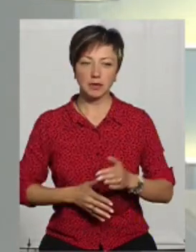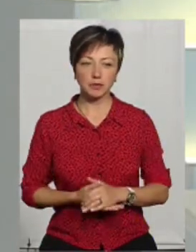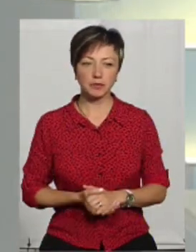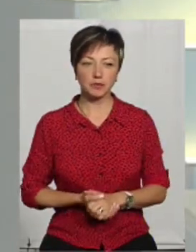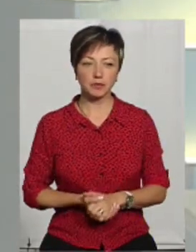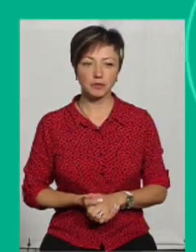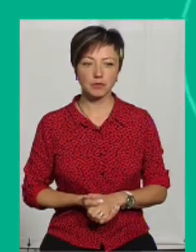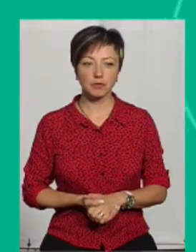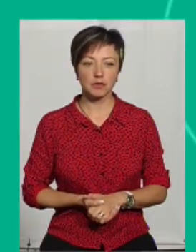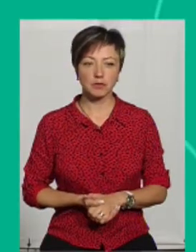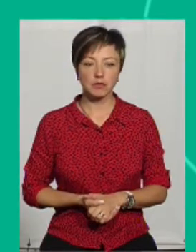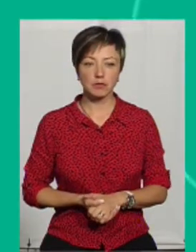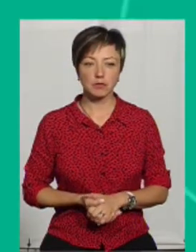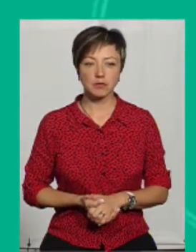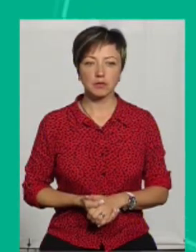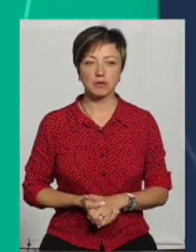Збродової.